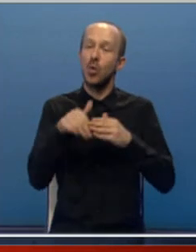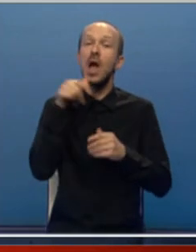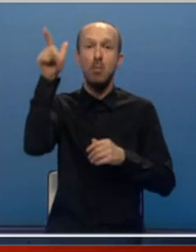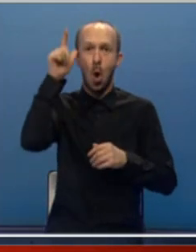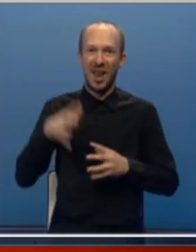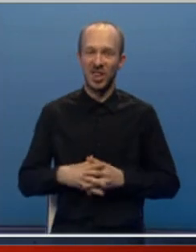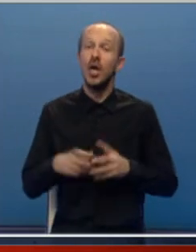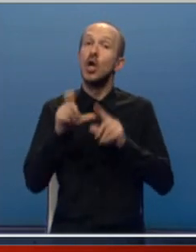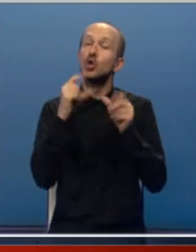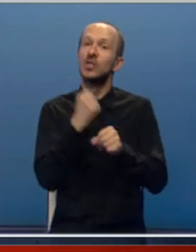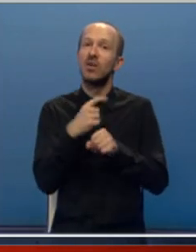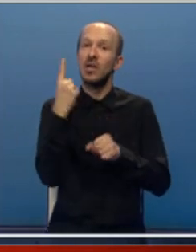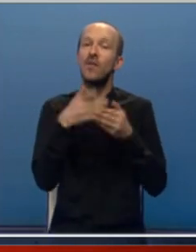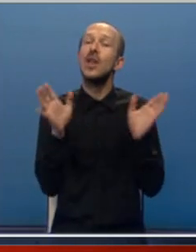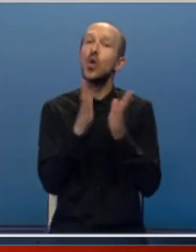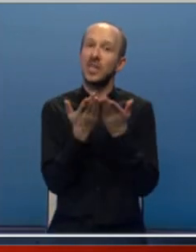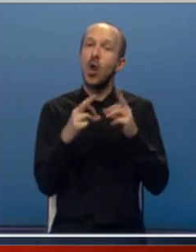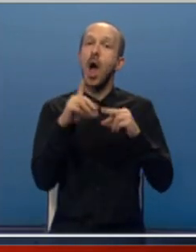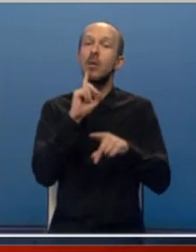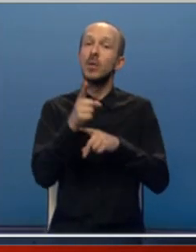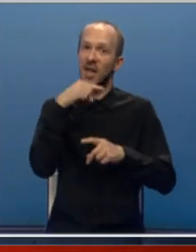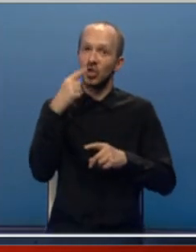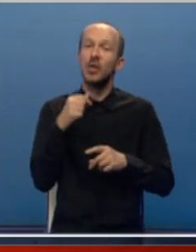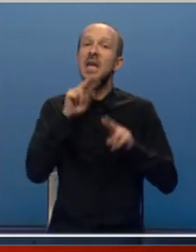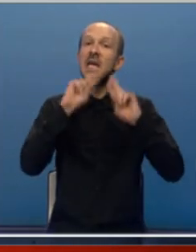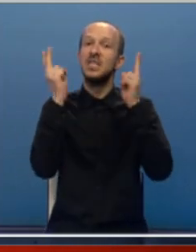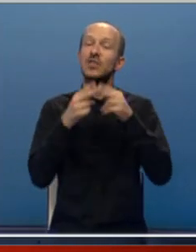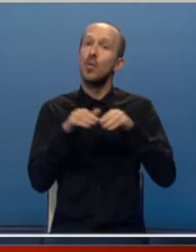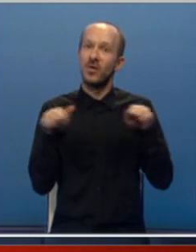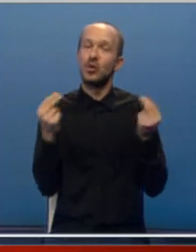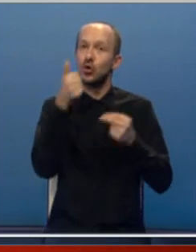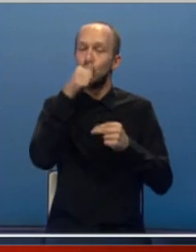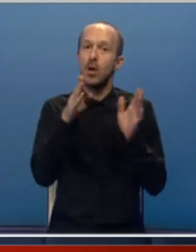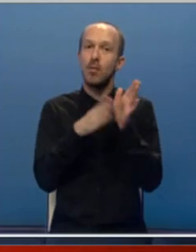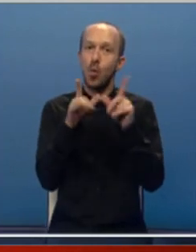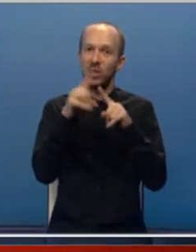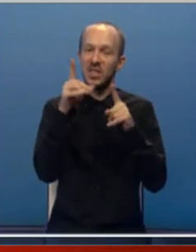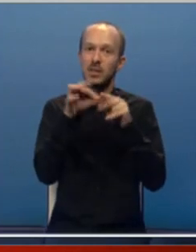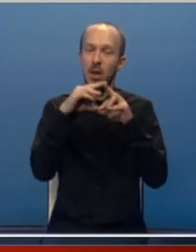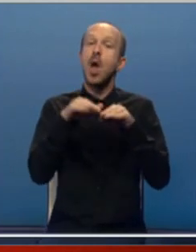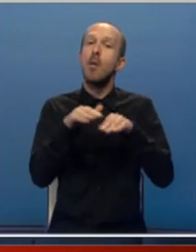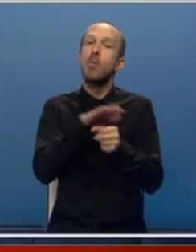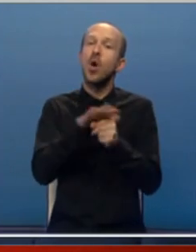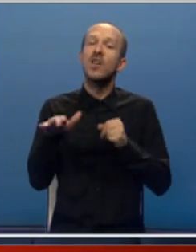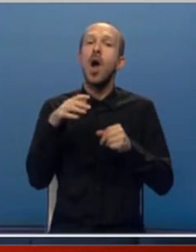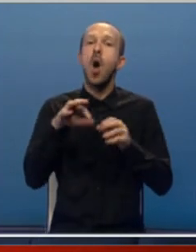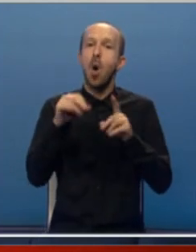Beograd su stvorili jedno veliko delo, ali mora da kažem i na svjetskom nivou, zato što je multidisciplinarno i pokrivao oblast